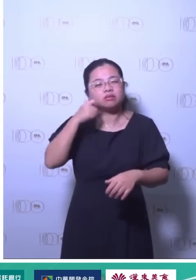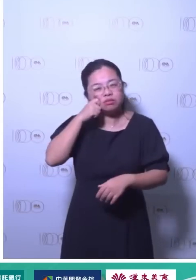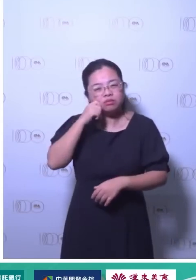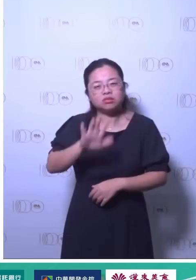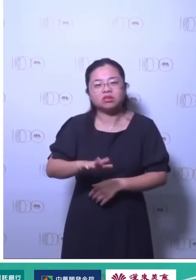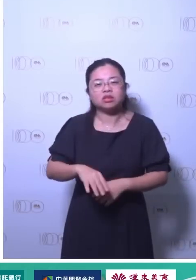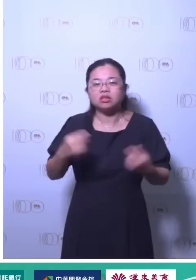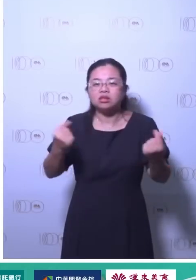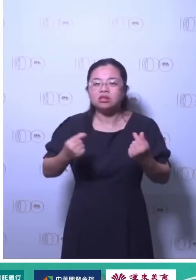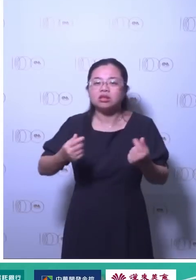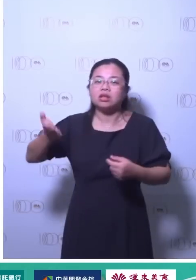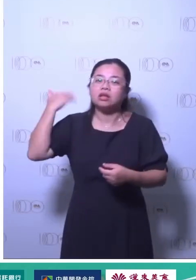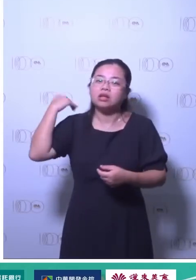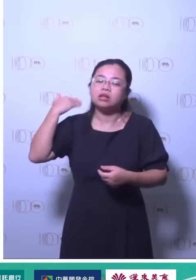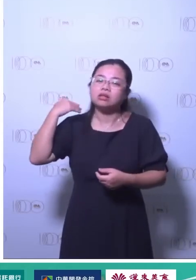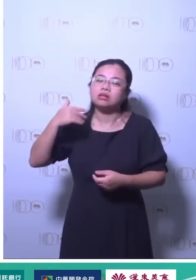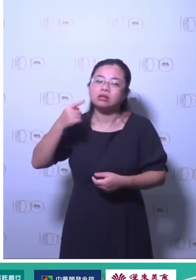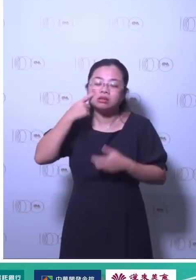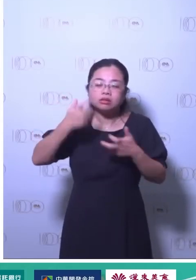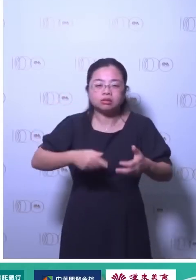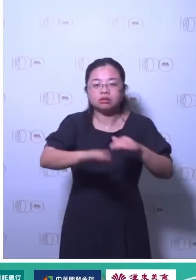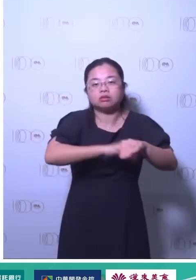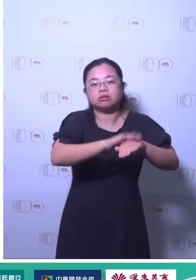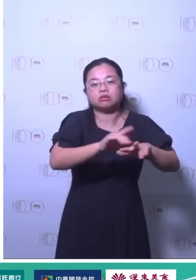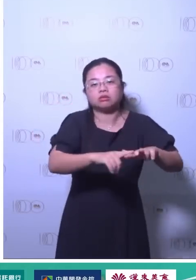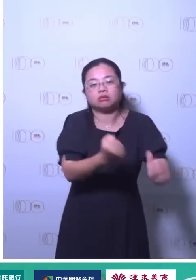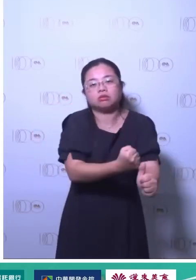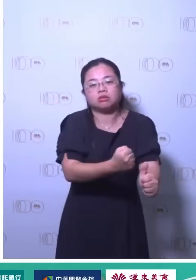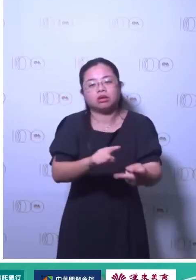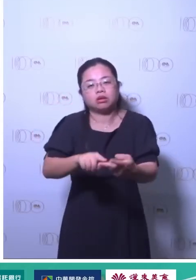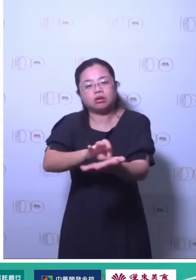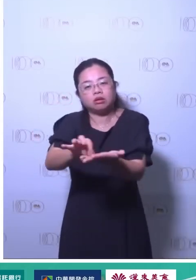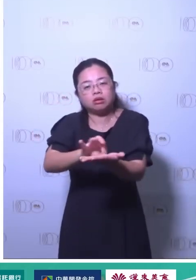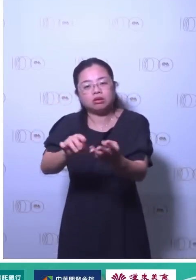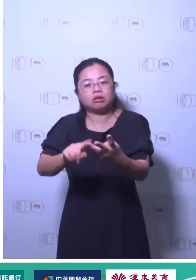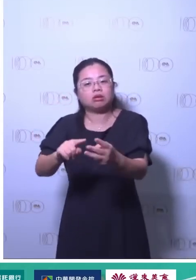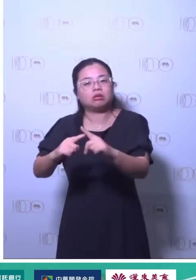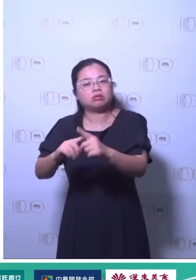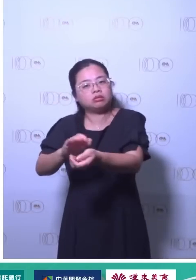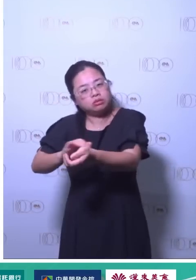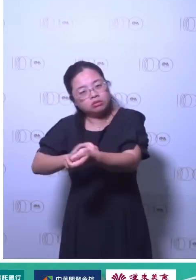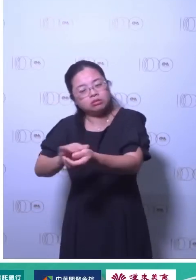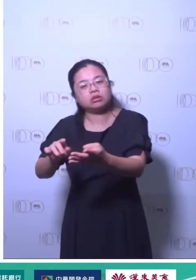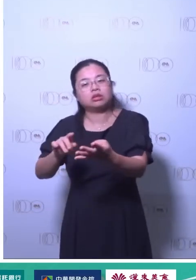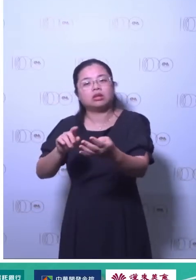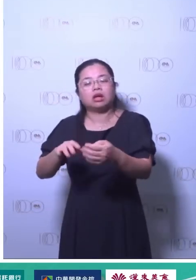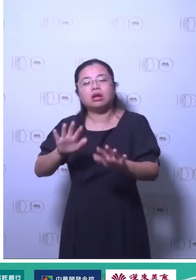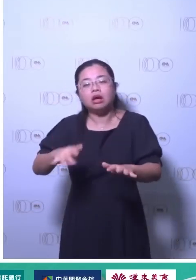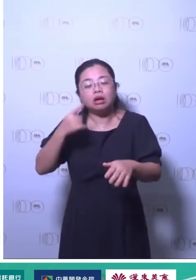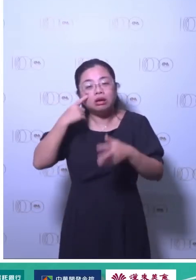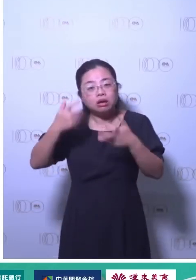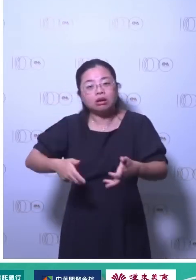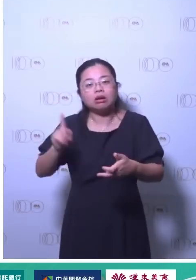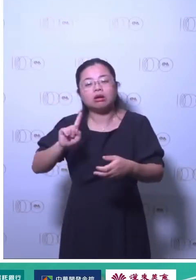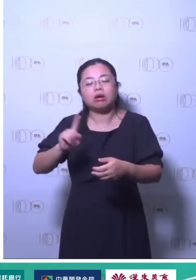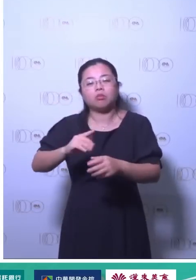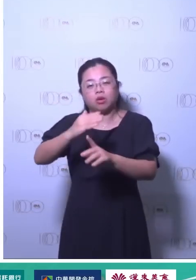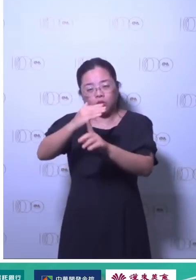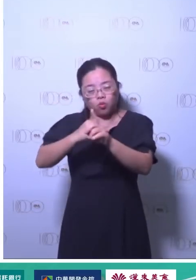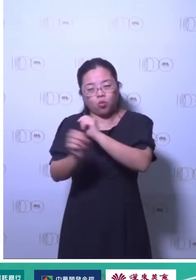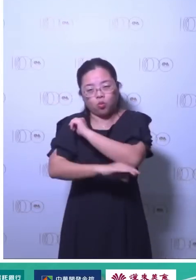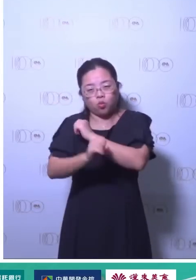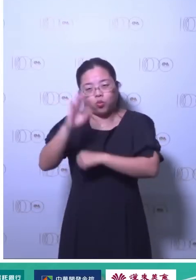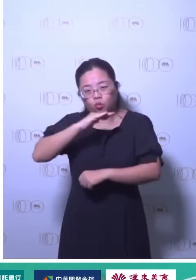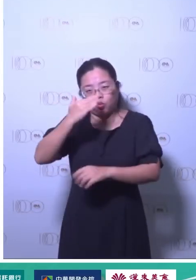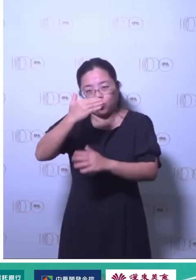然后碳中和还有很多奇奇怪怪游戏规则你要去满足它我们叫准约就是现在你看做生意现在做很